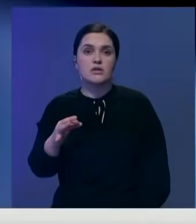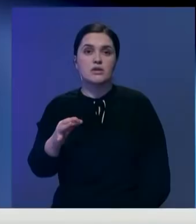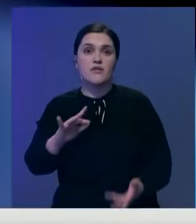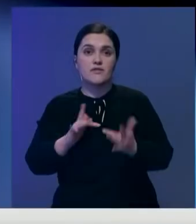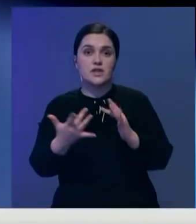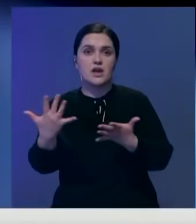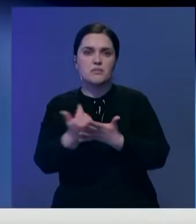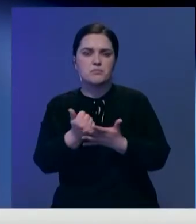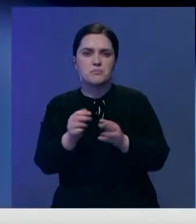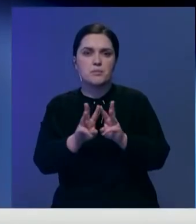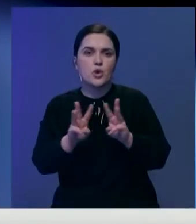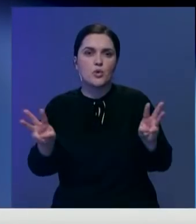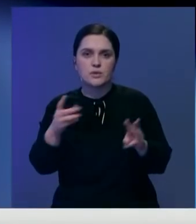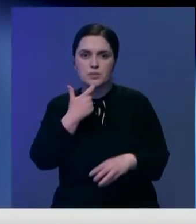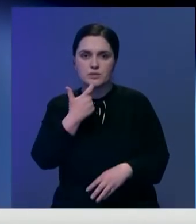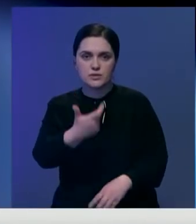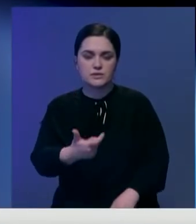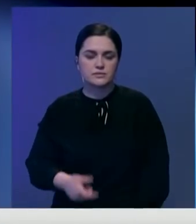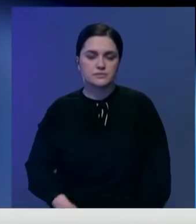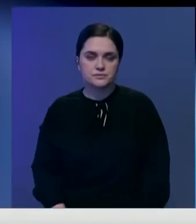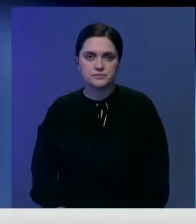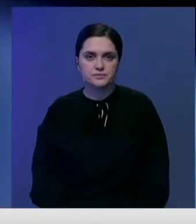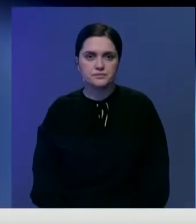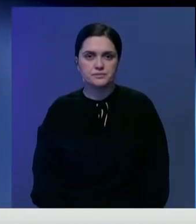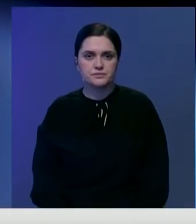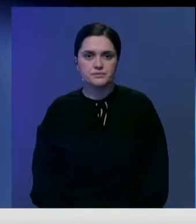В сети оно набрало уже миллионы просмотров.